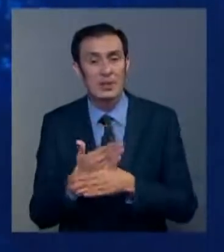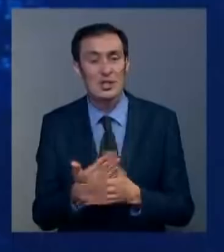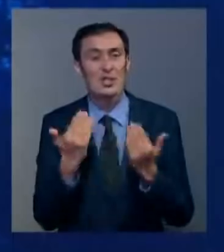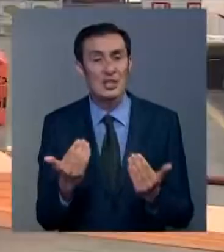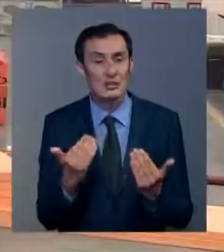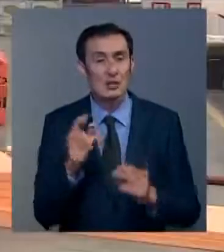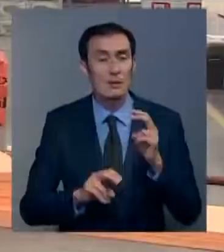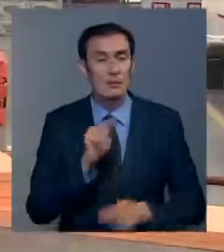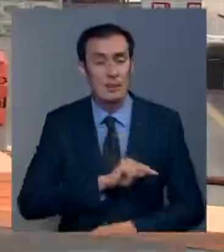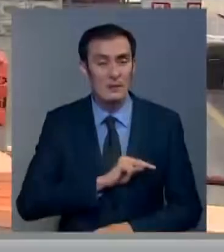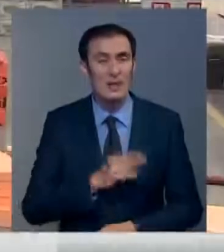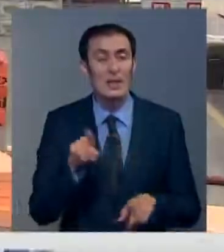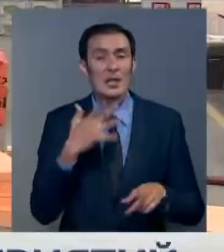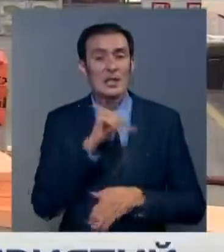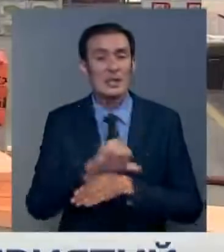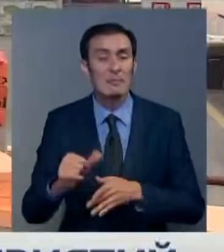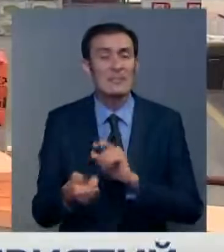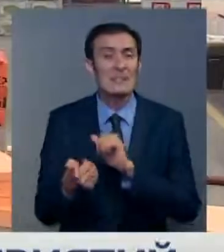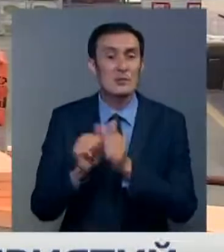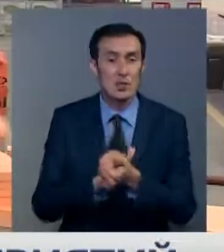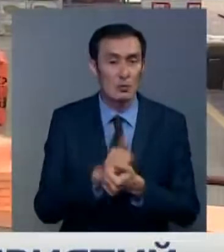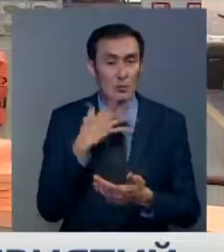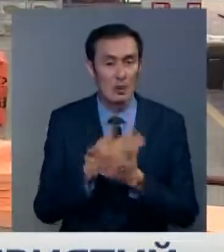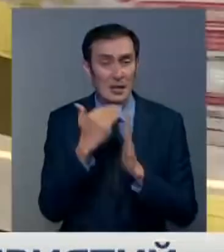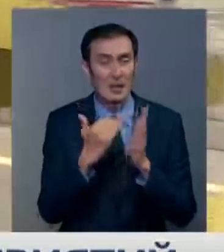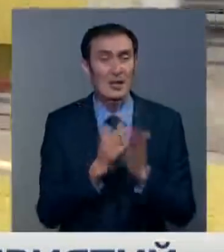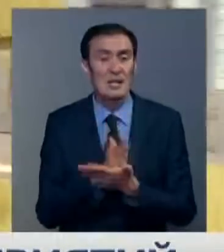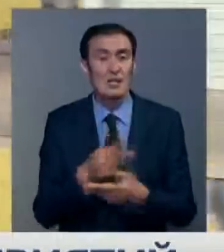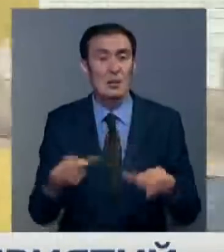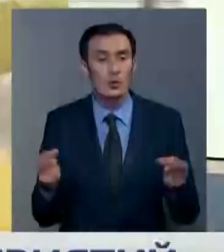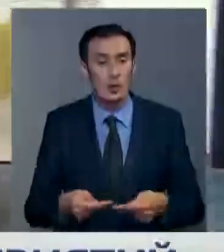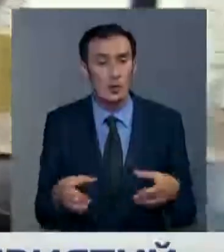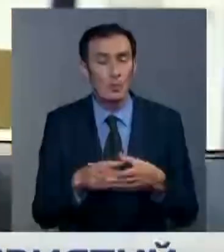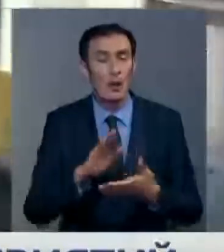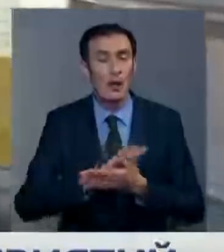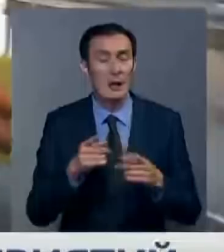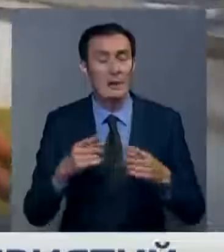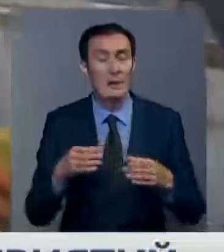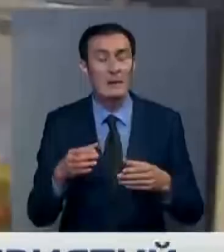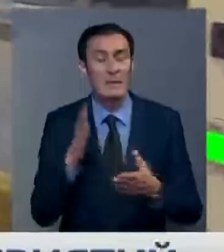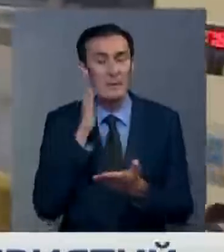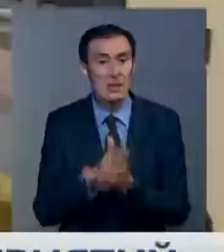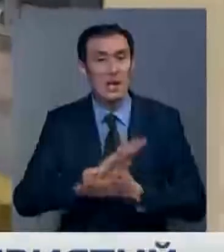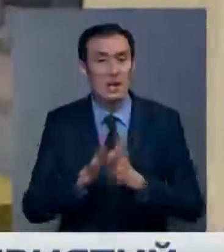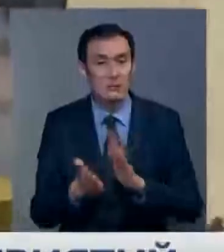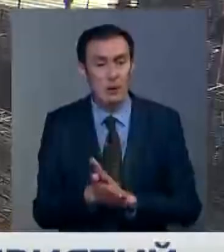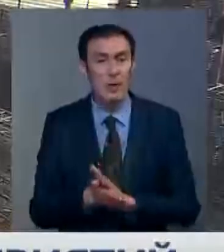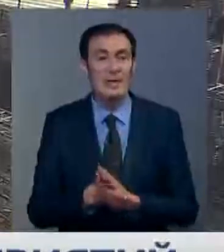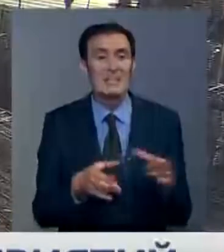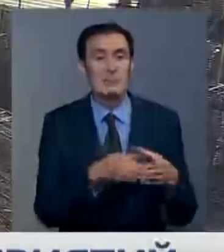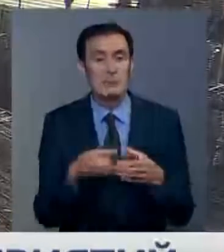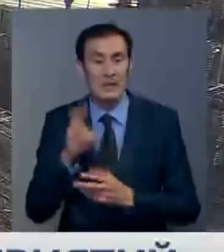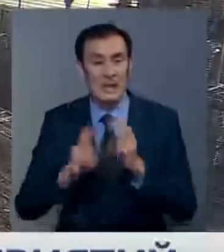действующих предприятий и по импортозамещению. Одна из программ предусматривает заключение группы компаний фонда прямых договоров с